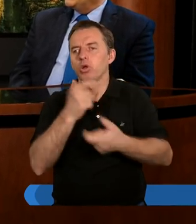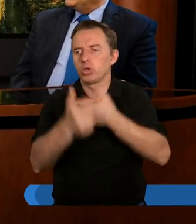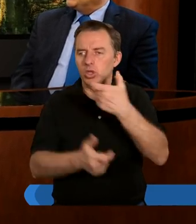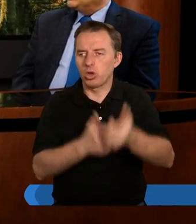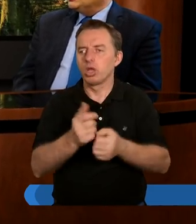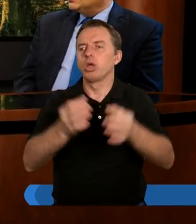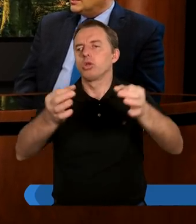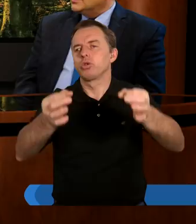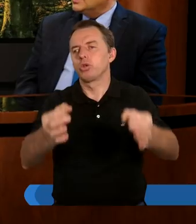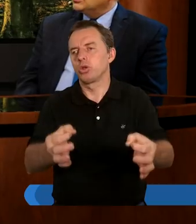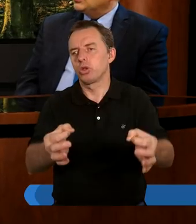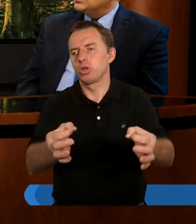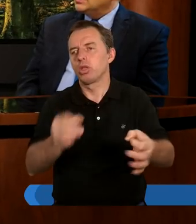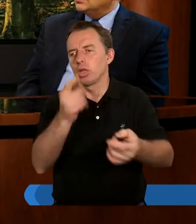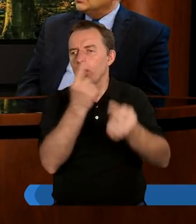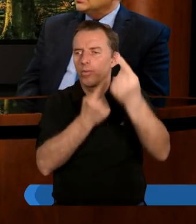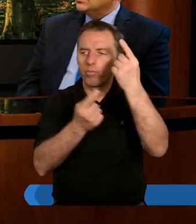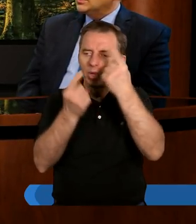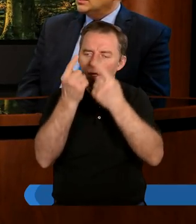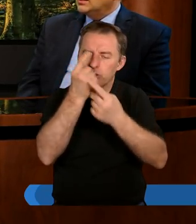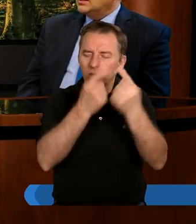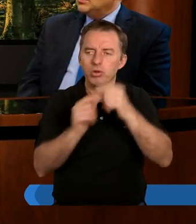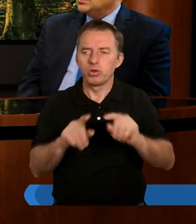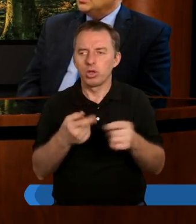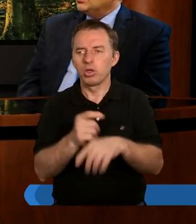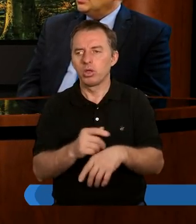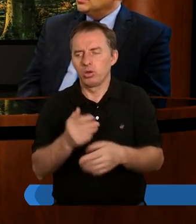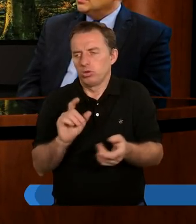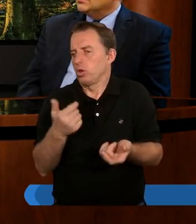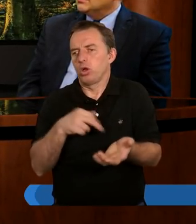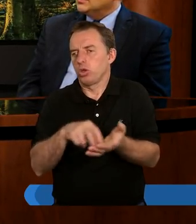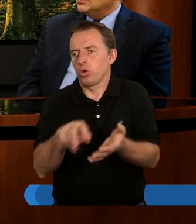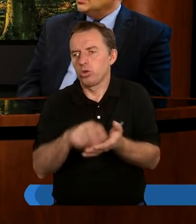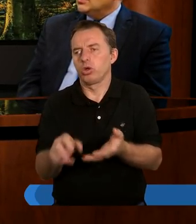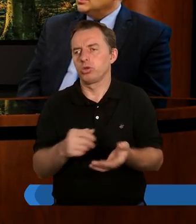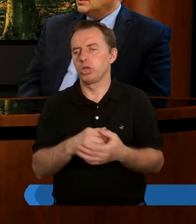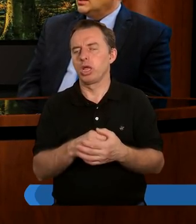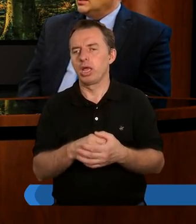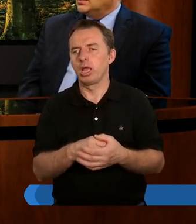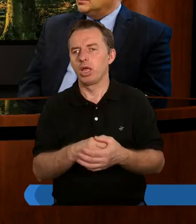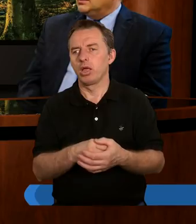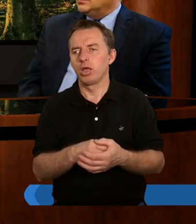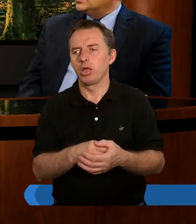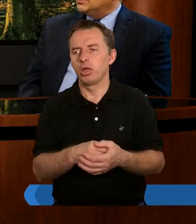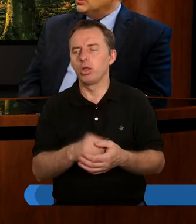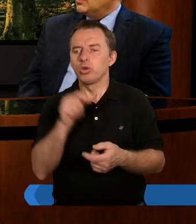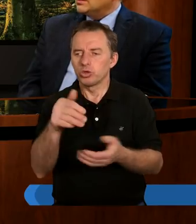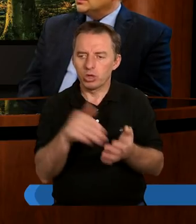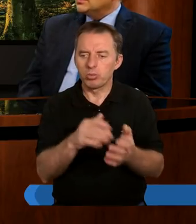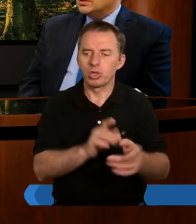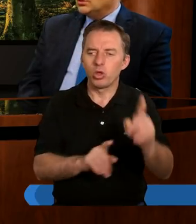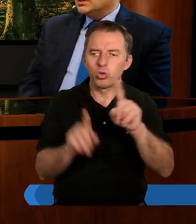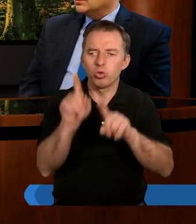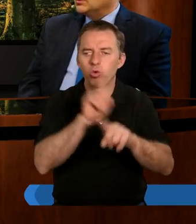zrobił. Do dzisiaj tego typu myślenie funkcjonuje, a przecież nie o to chodzi. Nie o to chodzi. I trzeba to